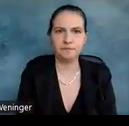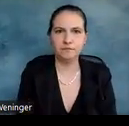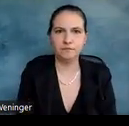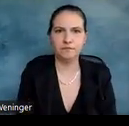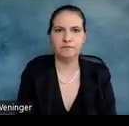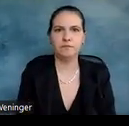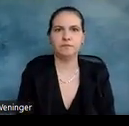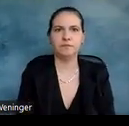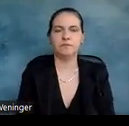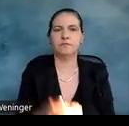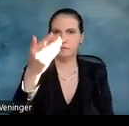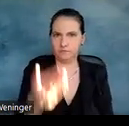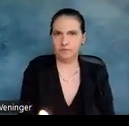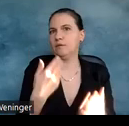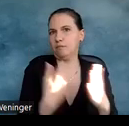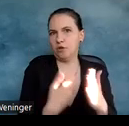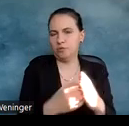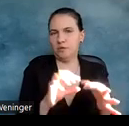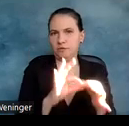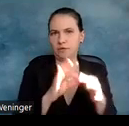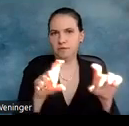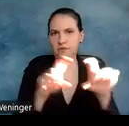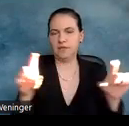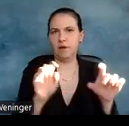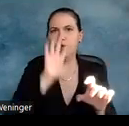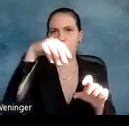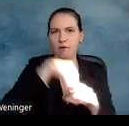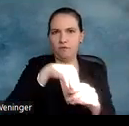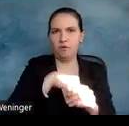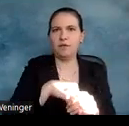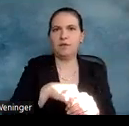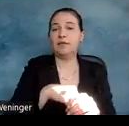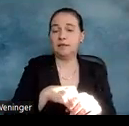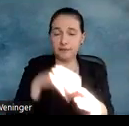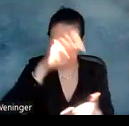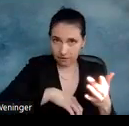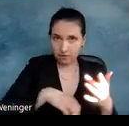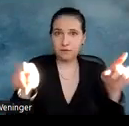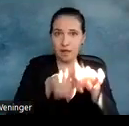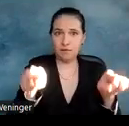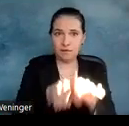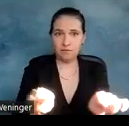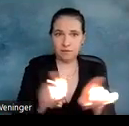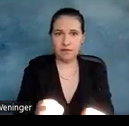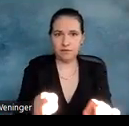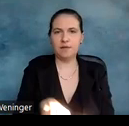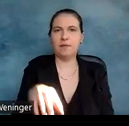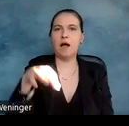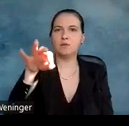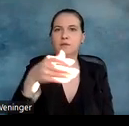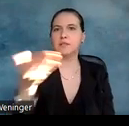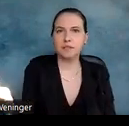Überfüllung. Hier sind mal Beispiele. Es ist immer derselbe Text. Das einzige ist,